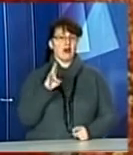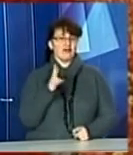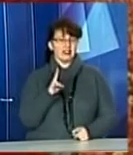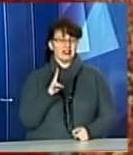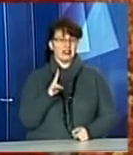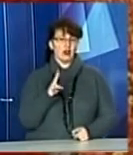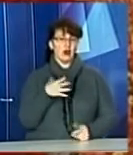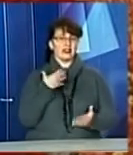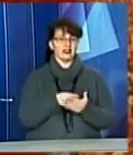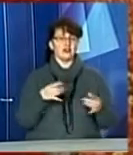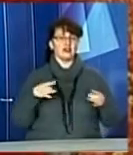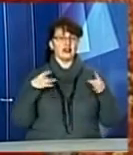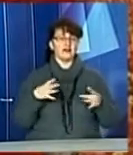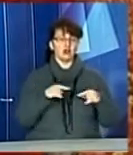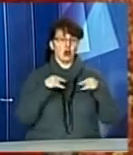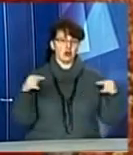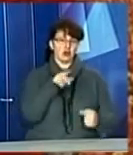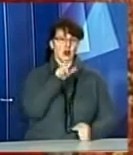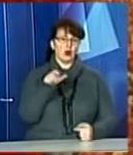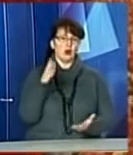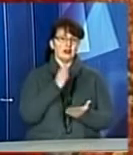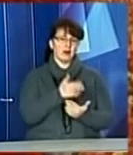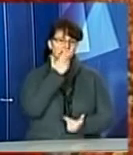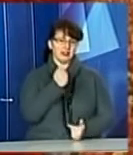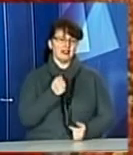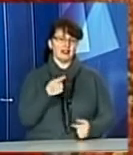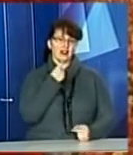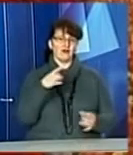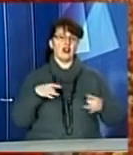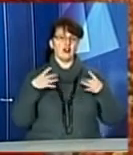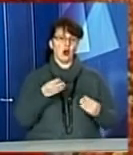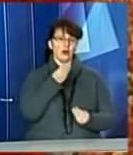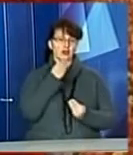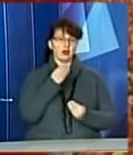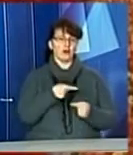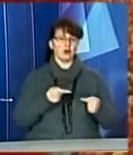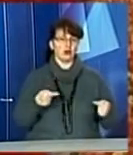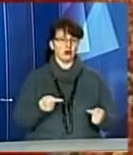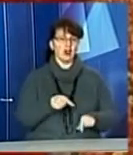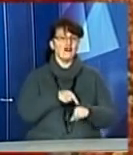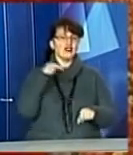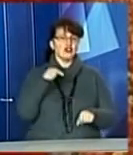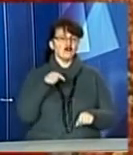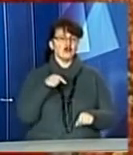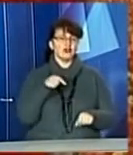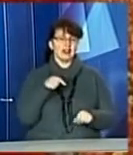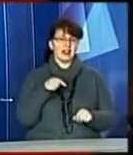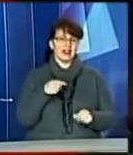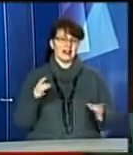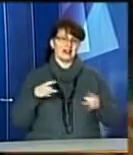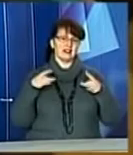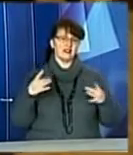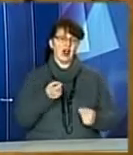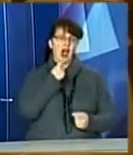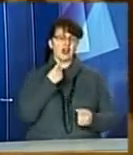своєму святковому столі вони мали традиційні великодні продукти і змогли відчути дух свято великодні.